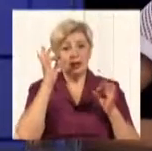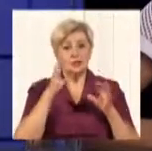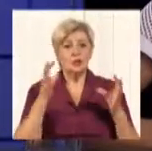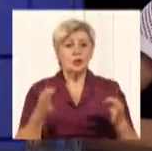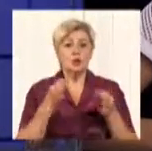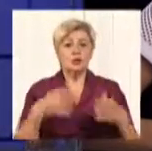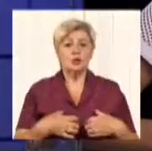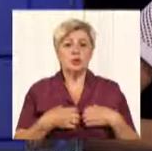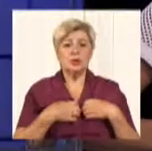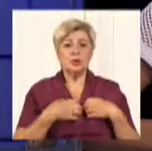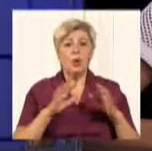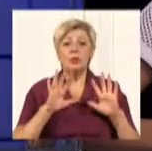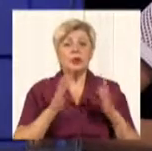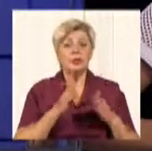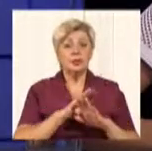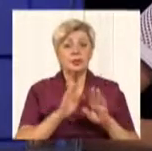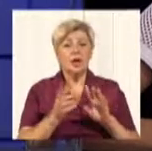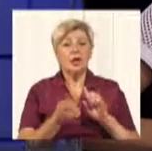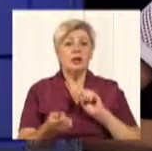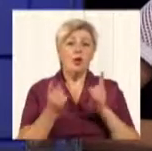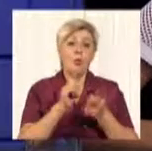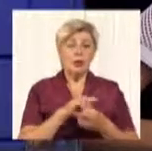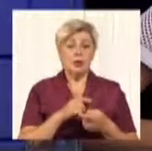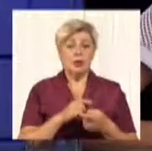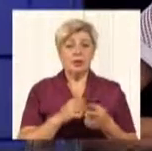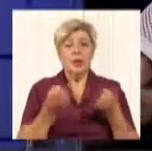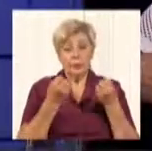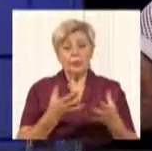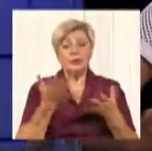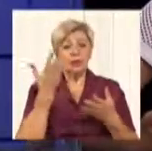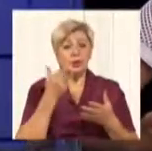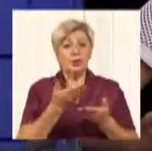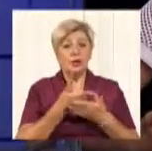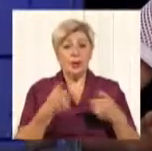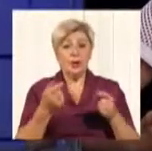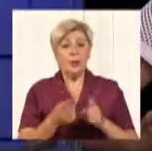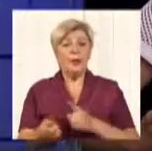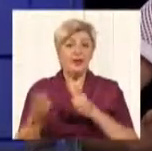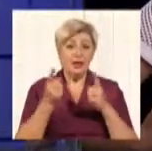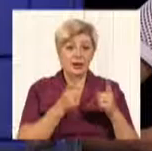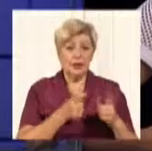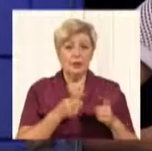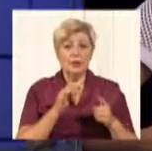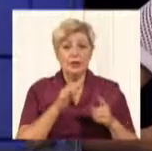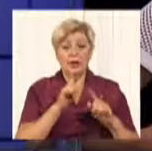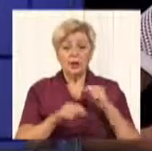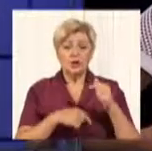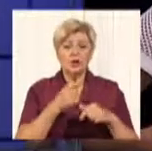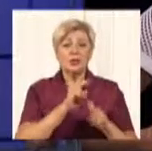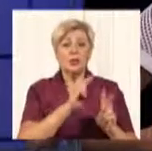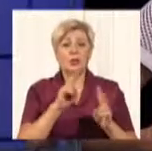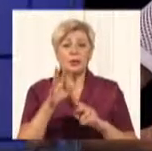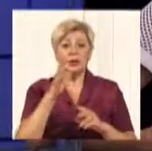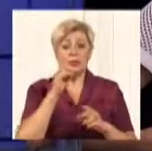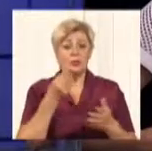не відбудеться. Навпаки, ми, ну, просто коли ми перейдемо на цю цифру, і за деякий час ми просто зможемо